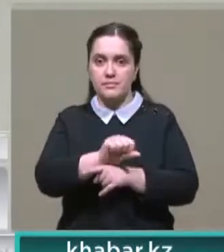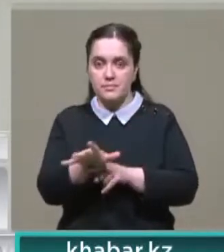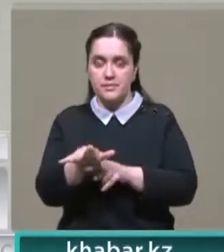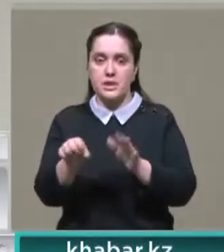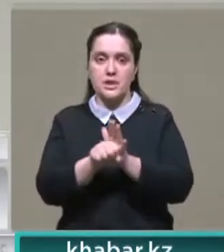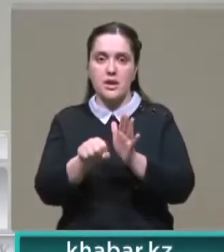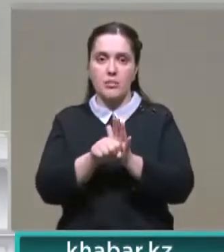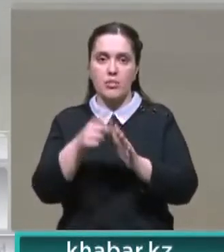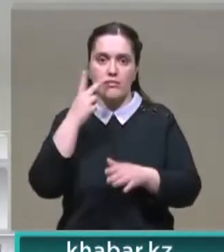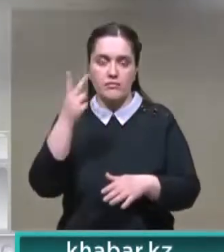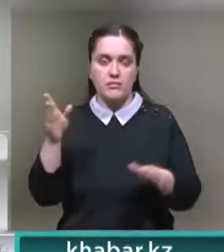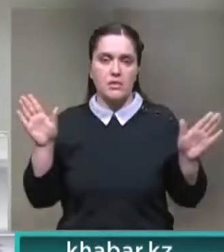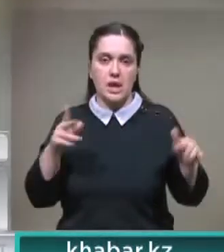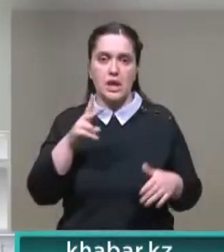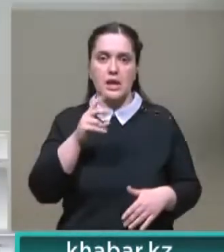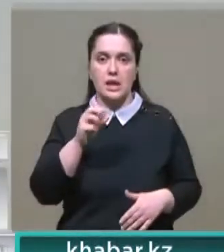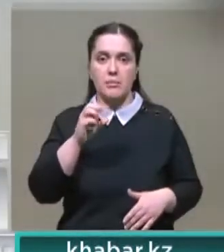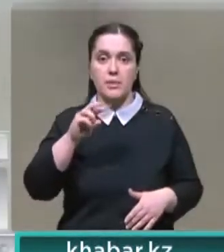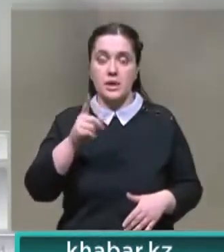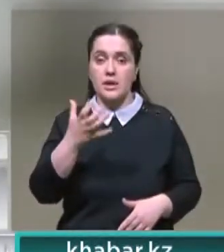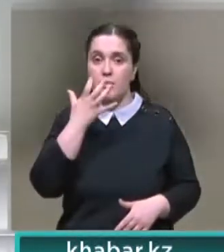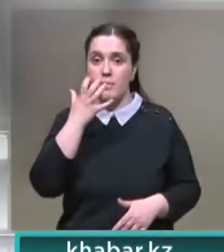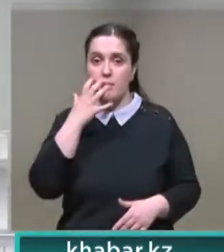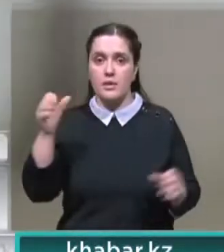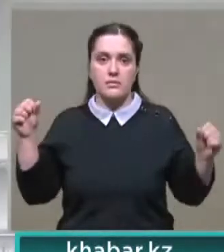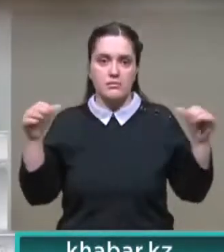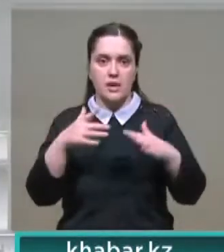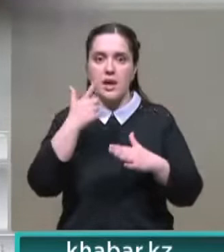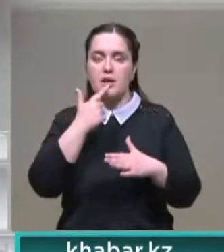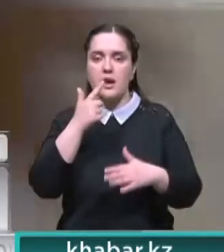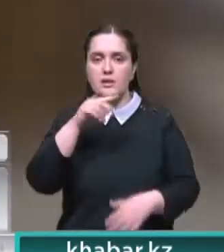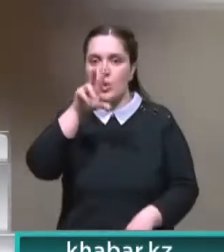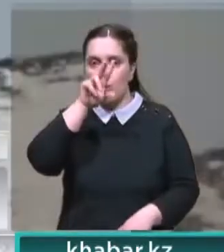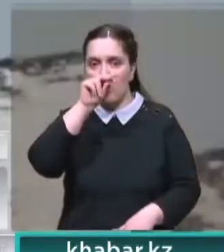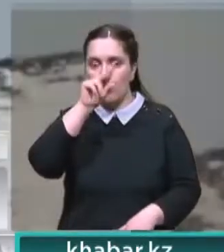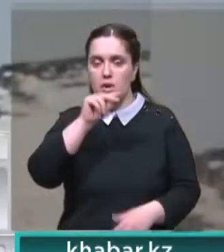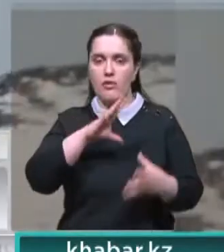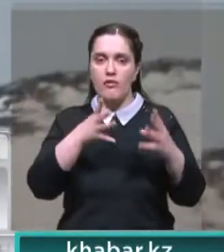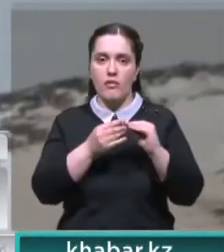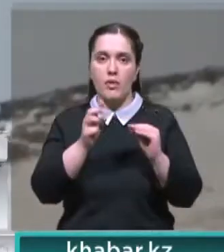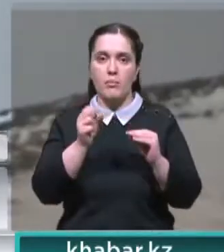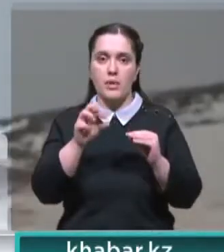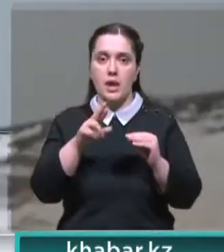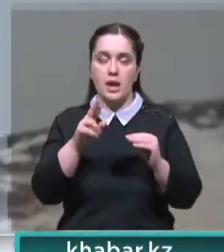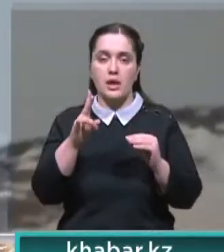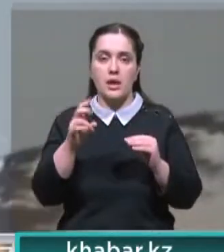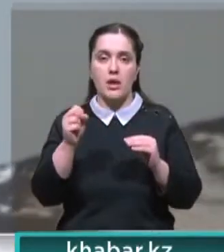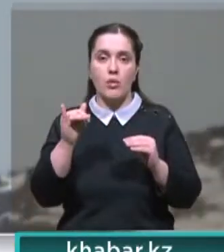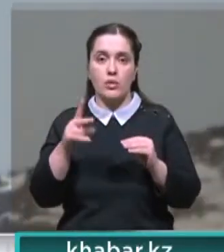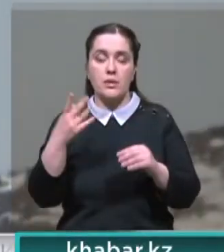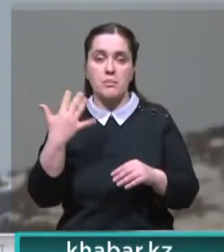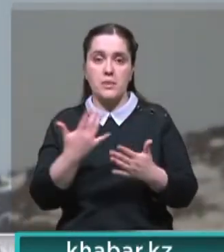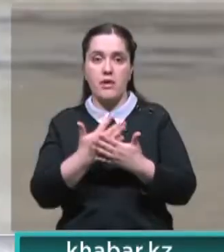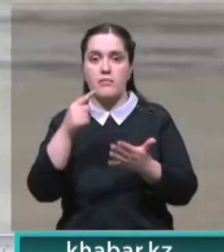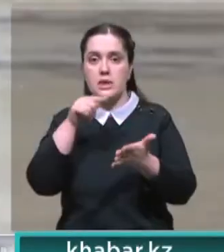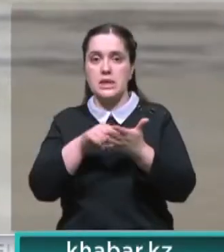Зимой там уже не раз замечали лебедей, а вот с потеплением сюда слетелись и красные утки. Всего в Баянауле обитает более 50